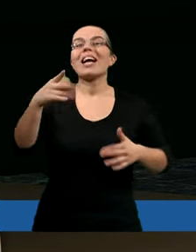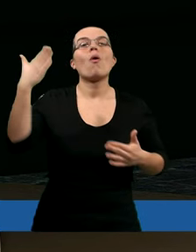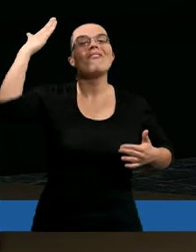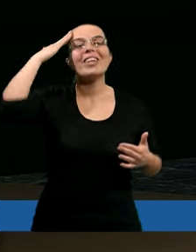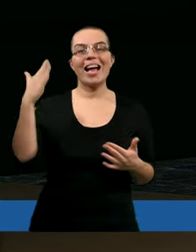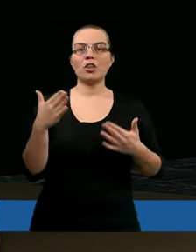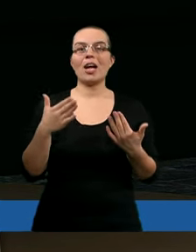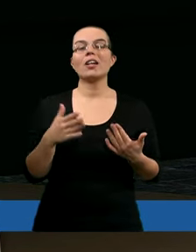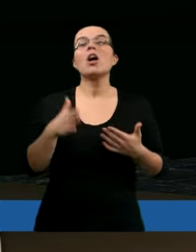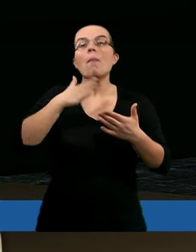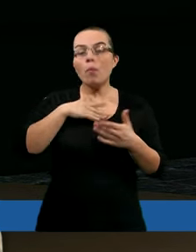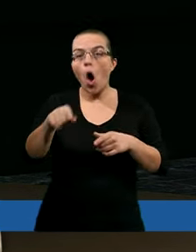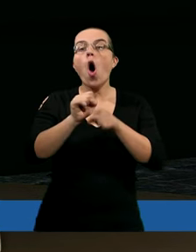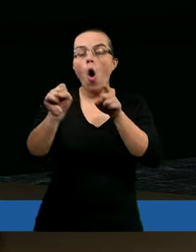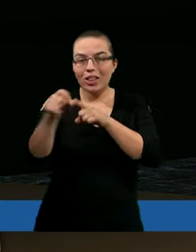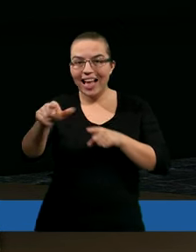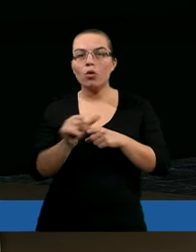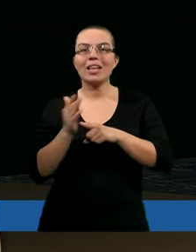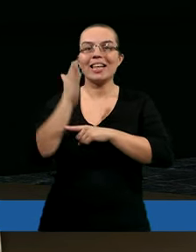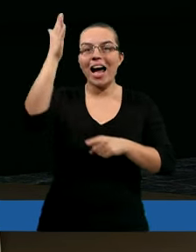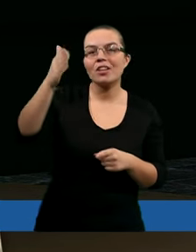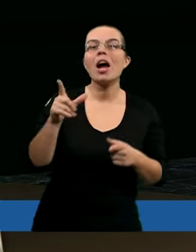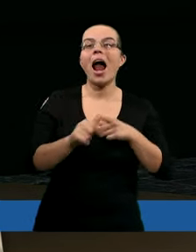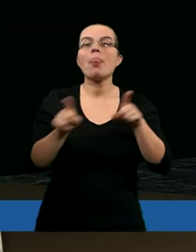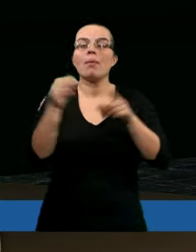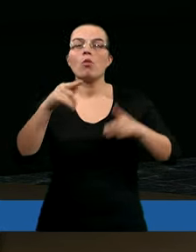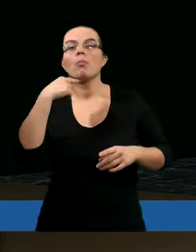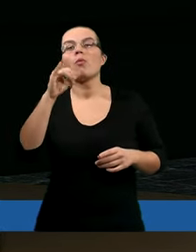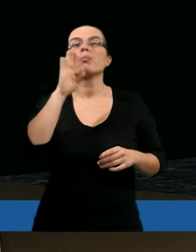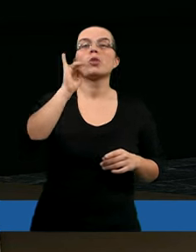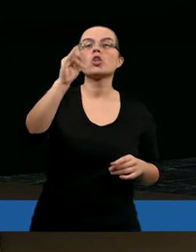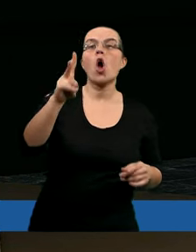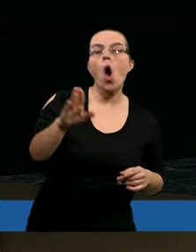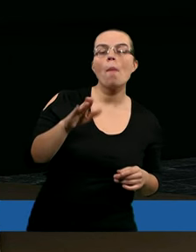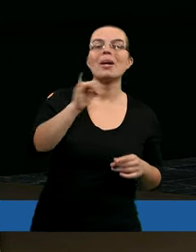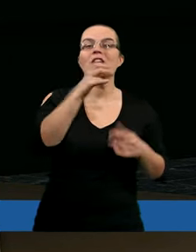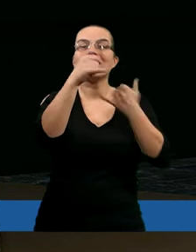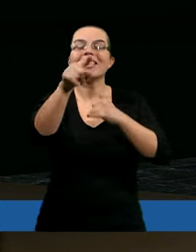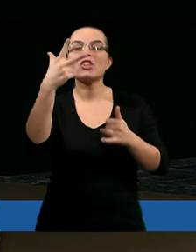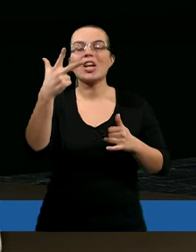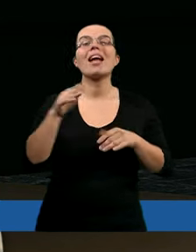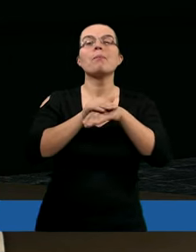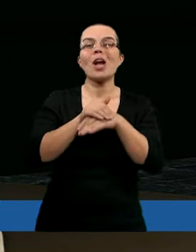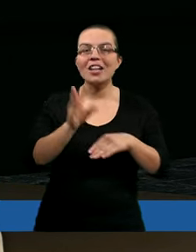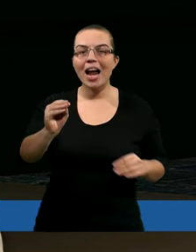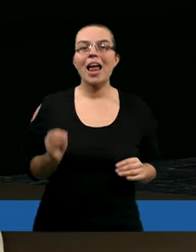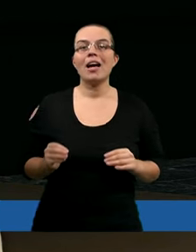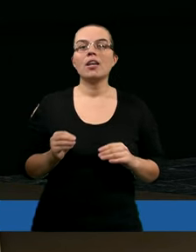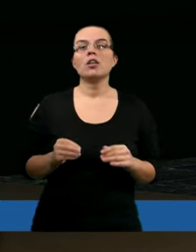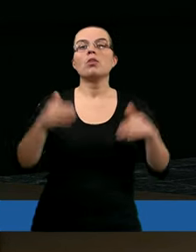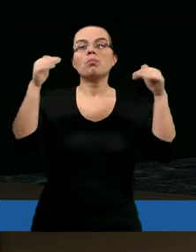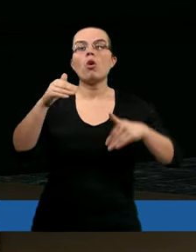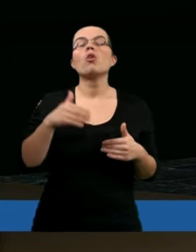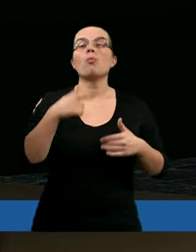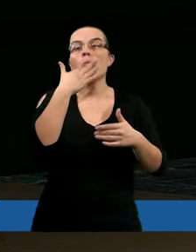wiedzieć, tak? Możemy mieć nadzieję, ale możemy też powiedzieć, tak, job, czy tak jak właśnie ci trzej młodzieńcy, może